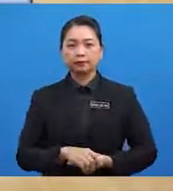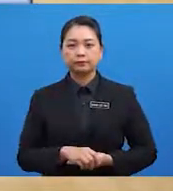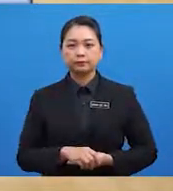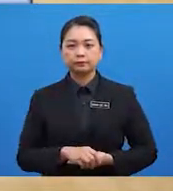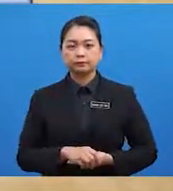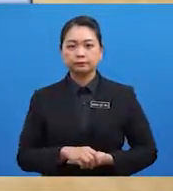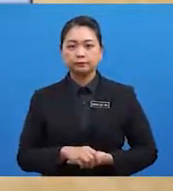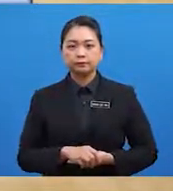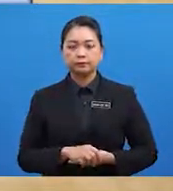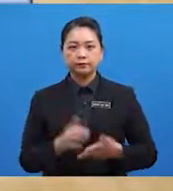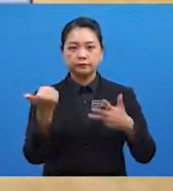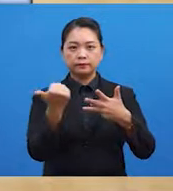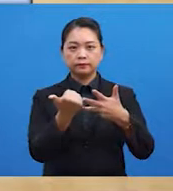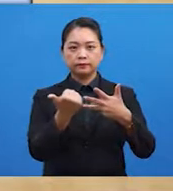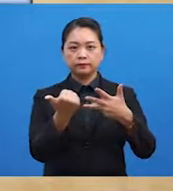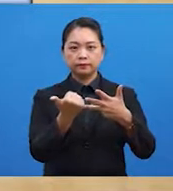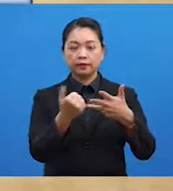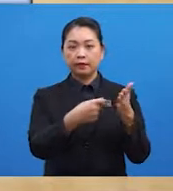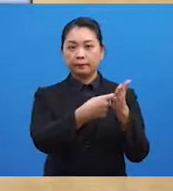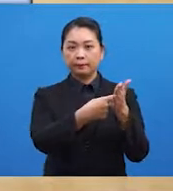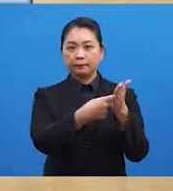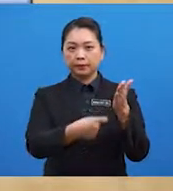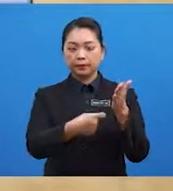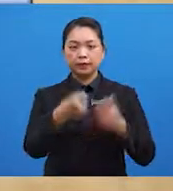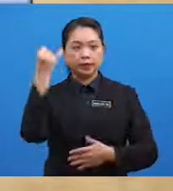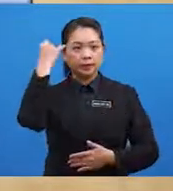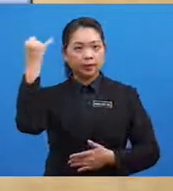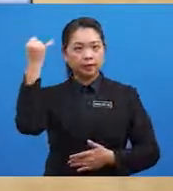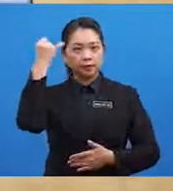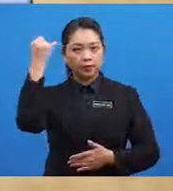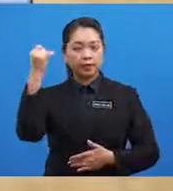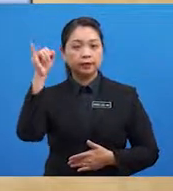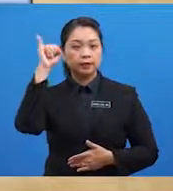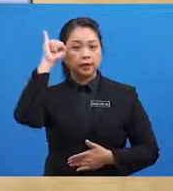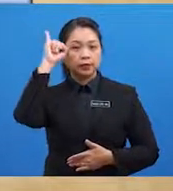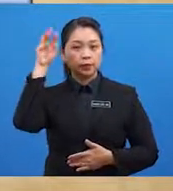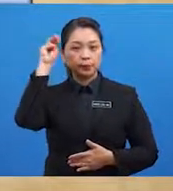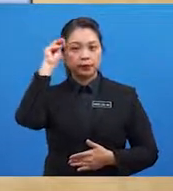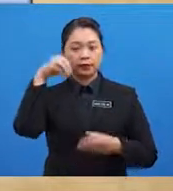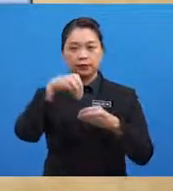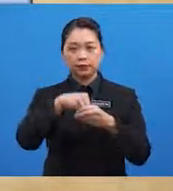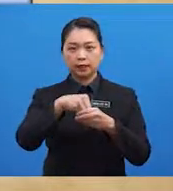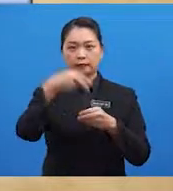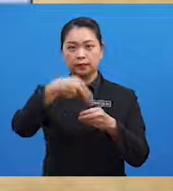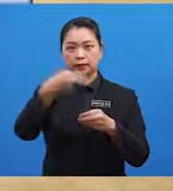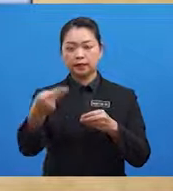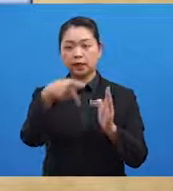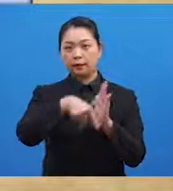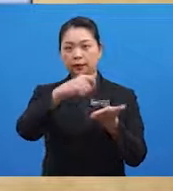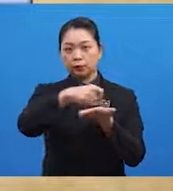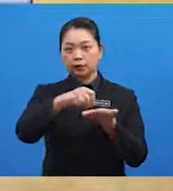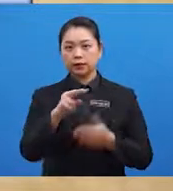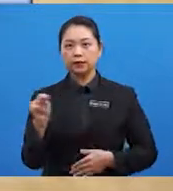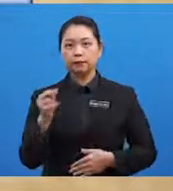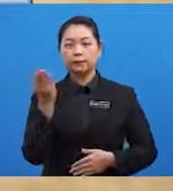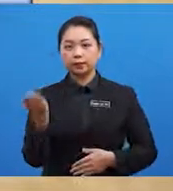Dan yang terakhir, keempat, menilai idea-idea Ibnu Majid dalam hasil